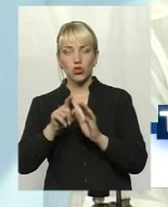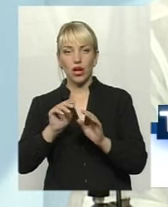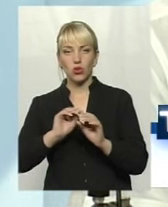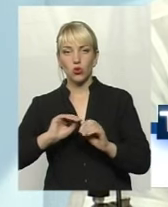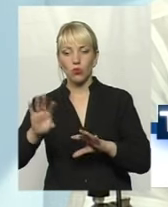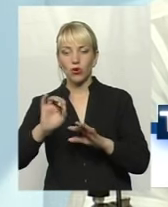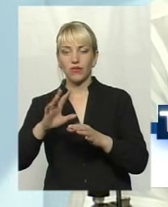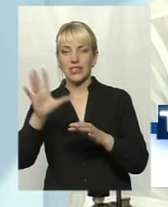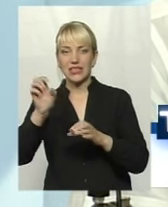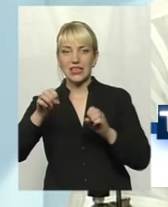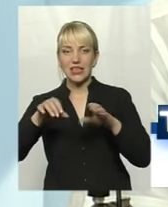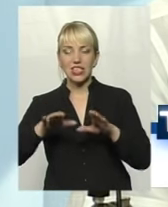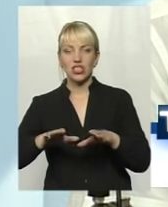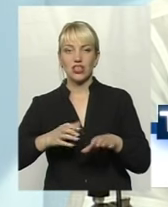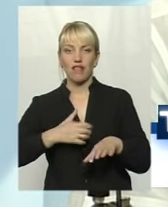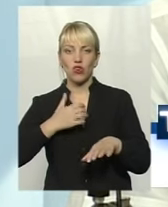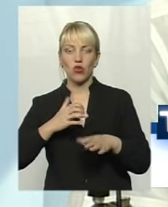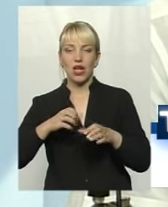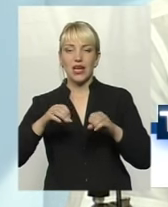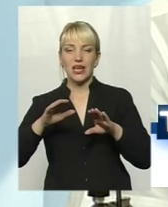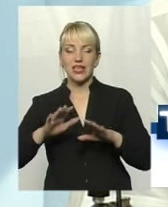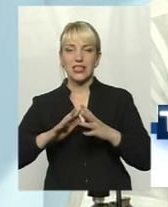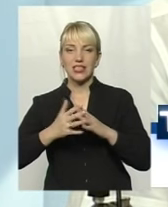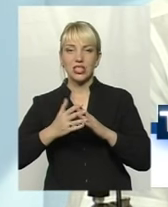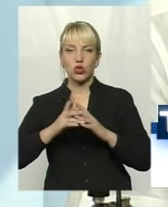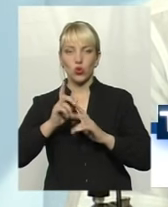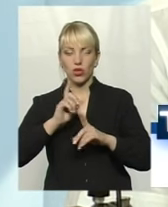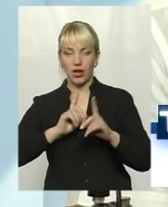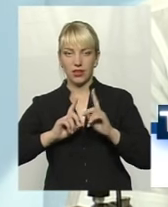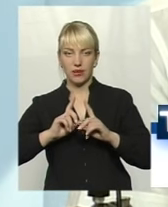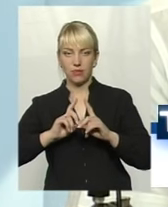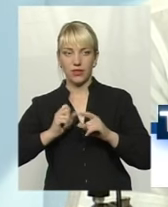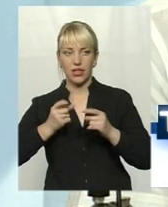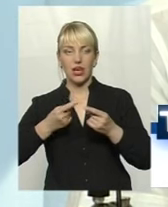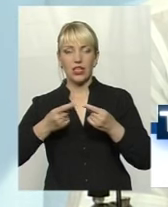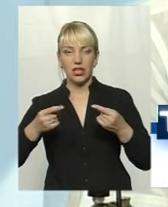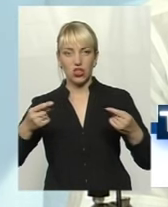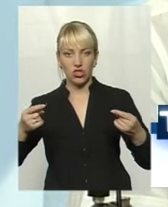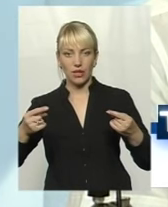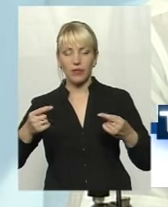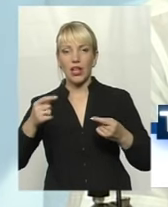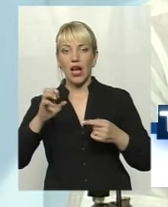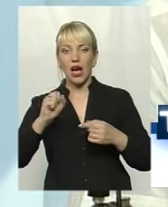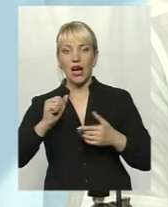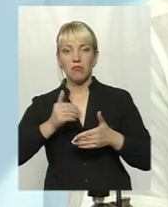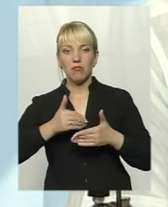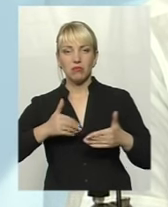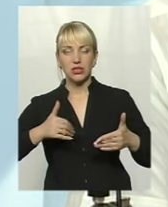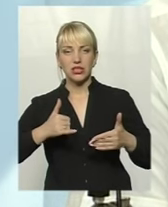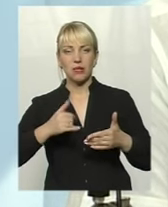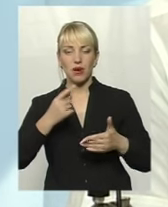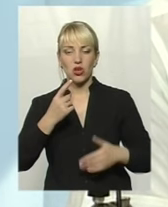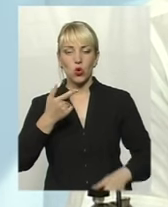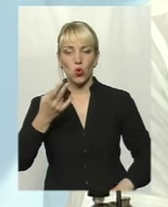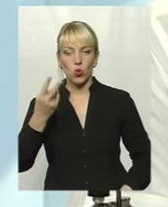виконкому, рішення, сесії сільської ради та інше. Але, розумієте, ми на даний час, 1 грудня,